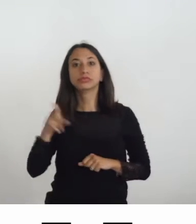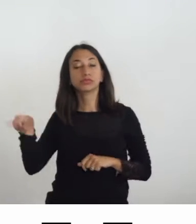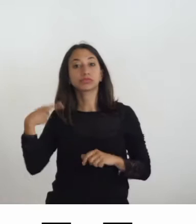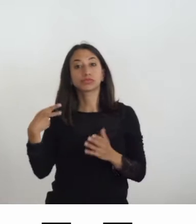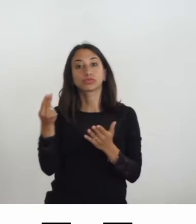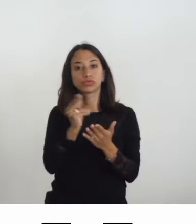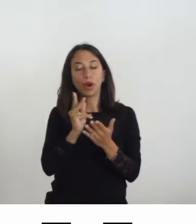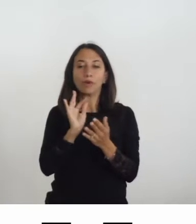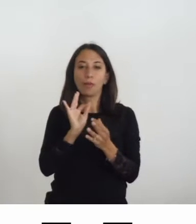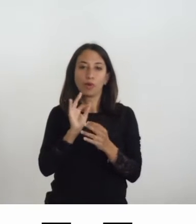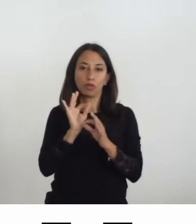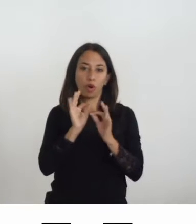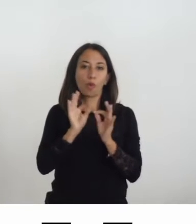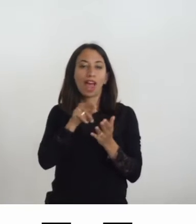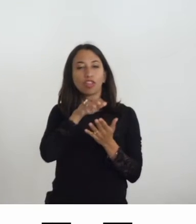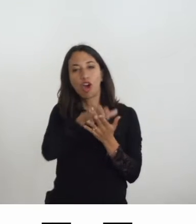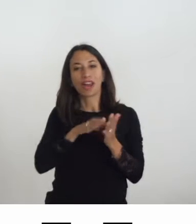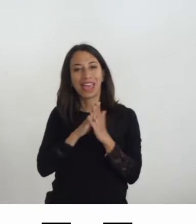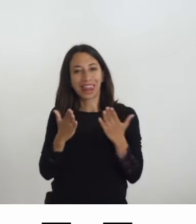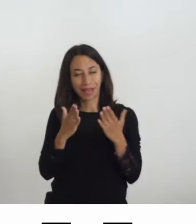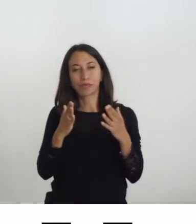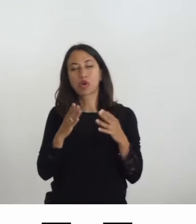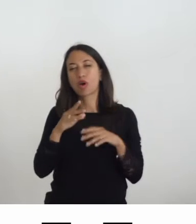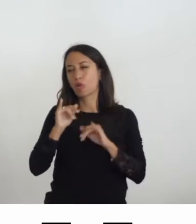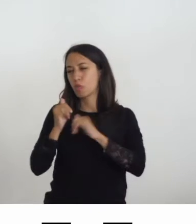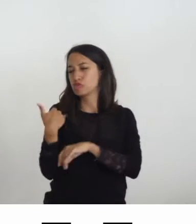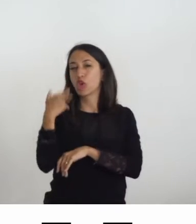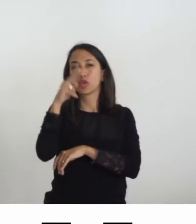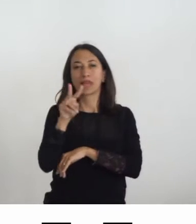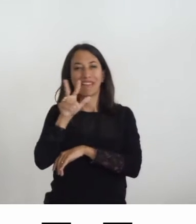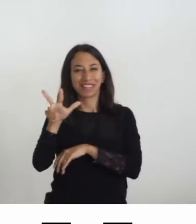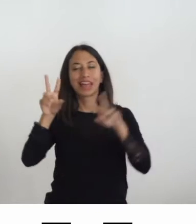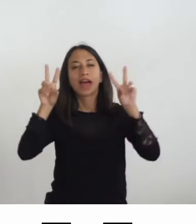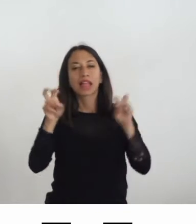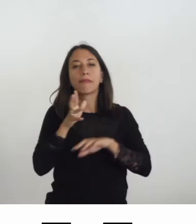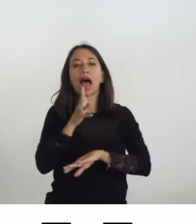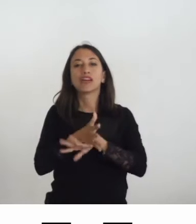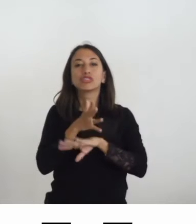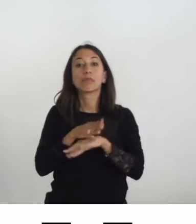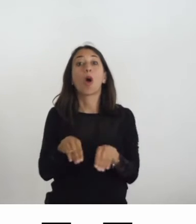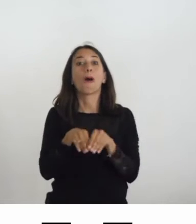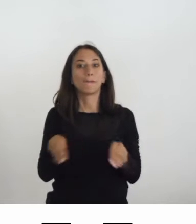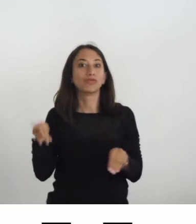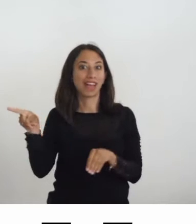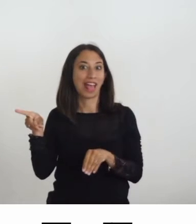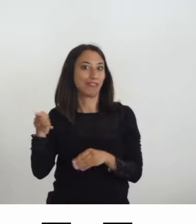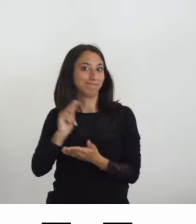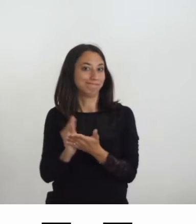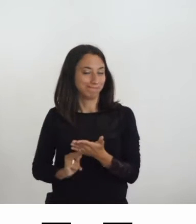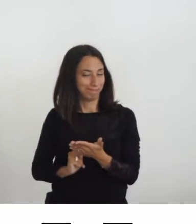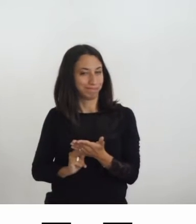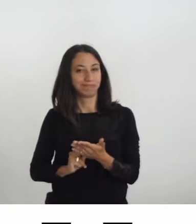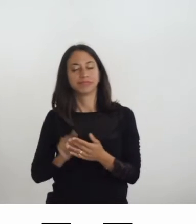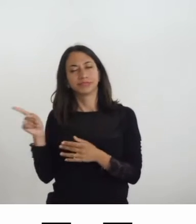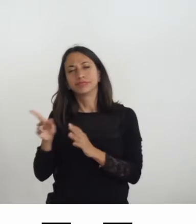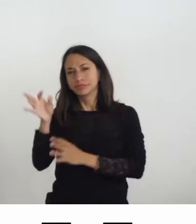Accessibilità Museale che è uscito nel 2023 e ci parlerà un po' dei progetti che sta seguendo sull'ambito